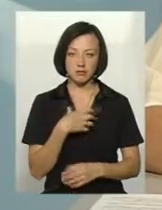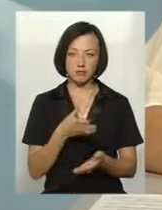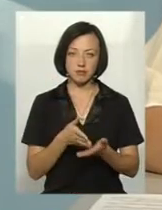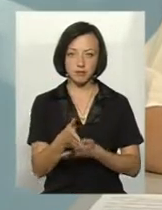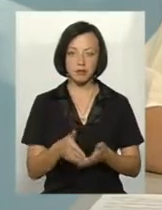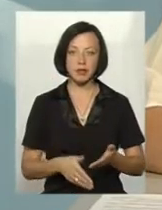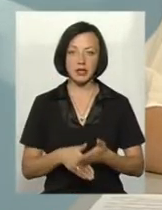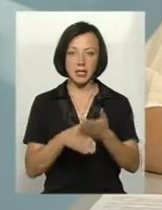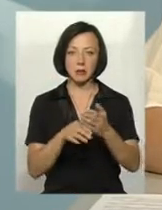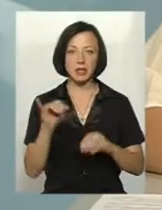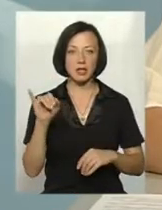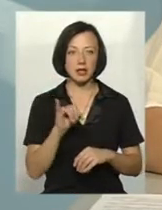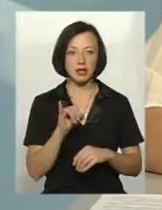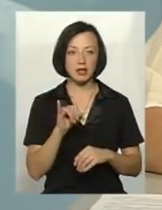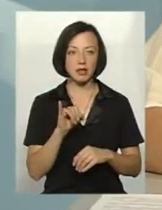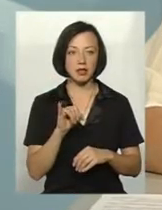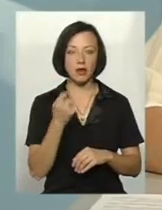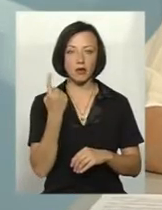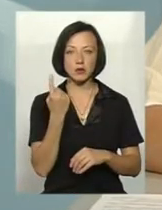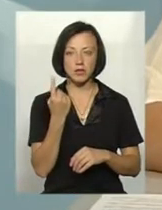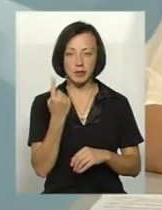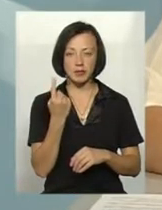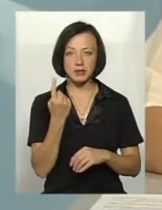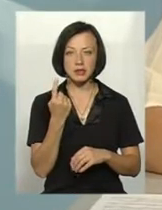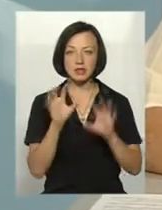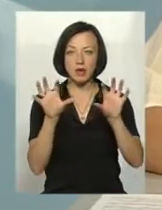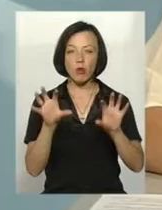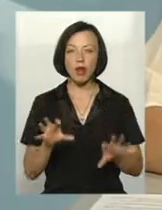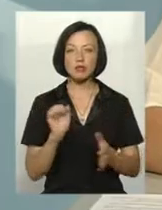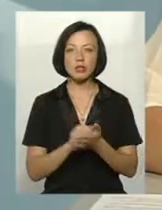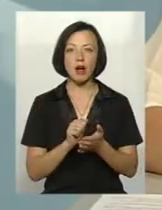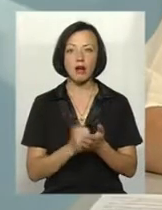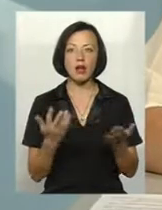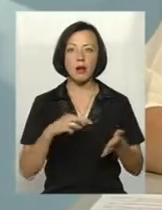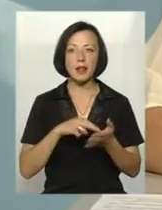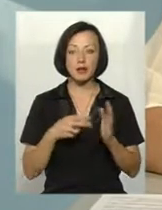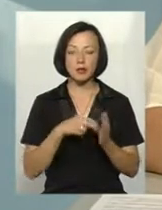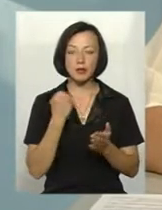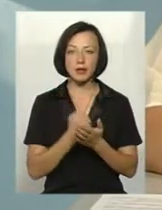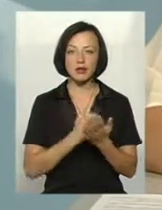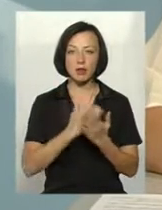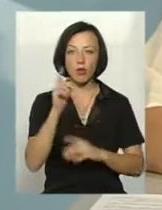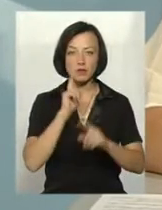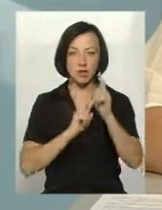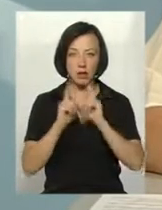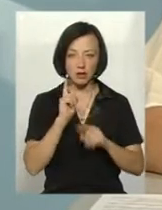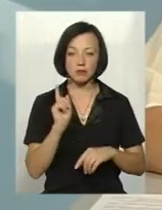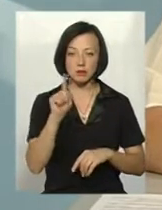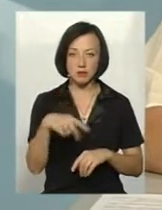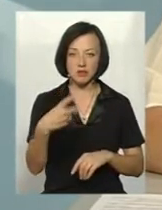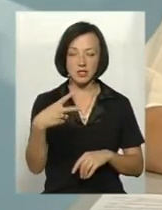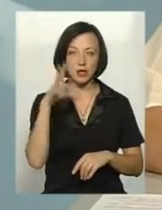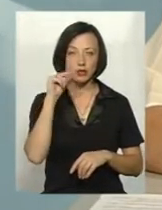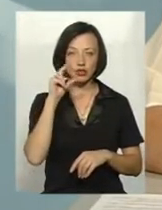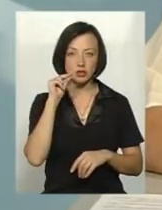підтримки і одним з законодавчих актів який планується прийняти Верховну Раду і до речі в 20